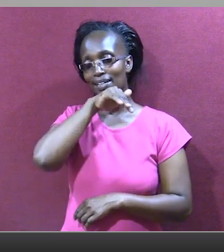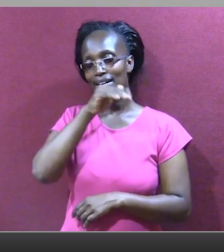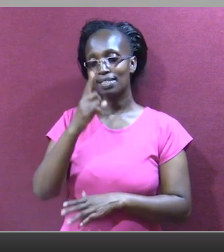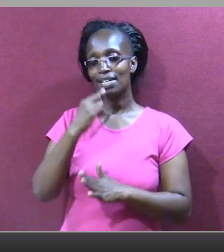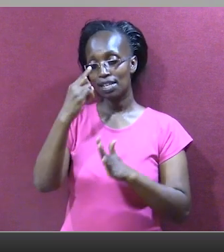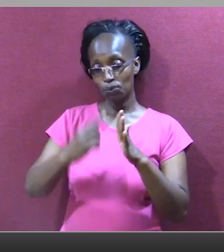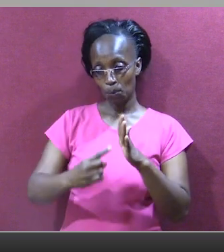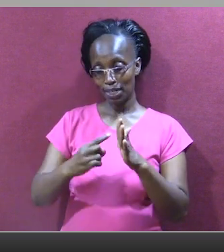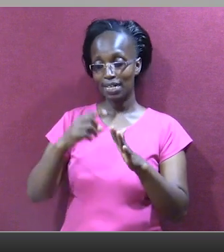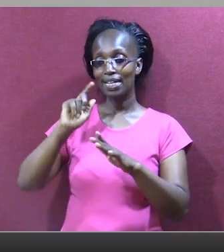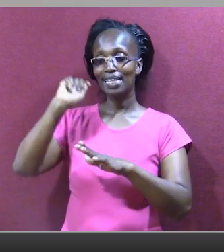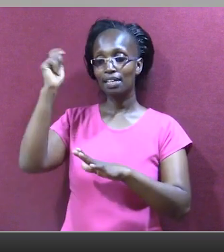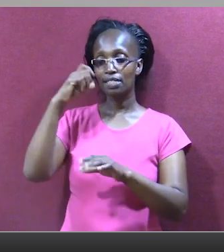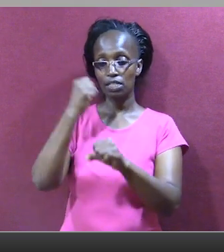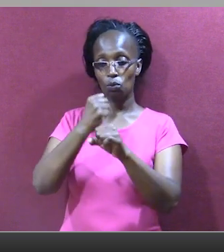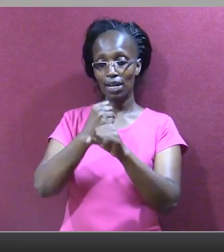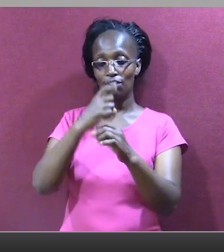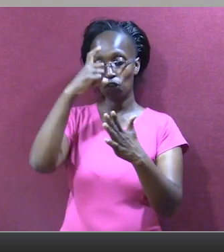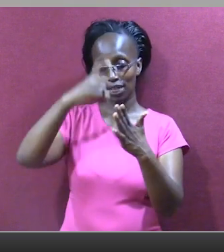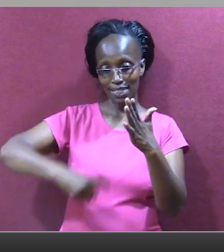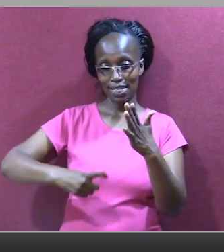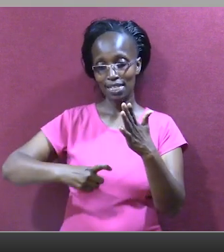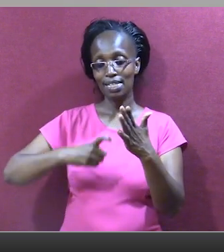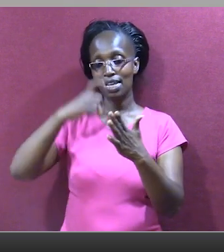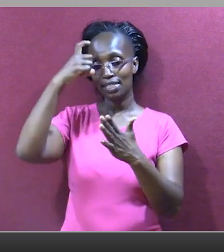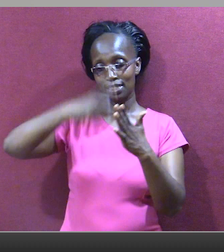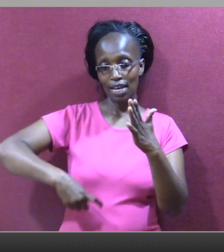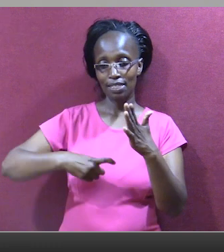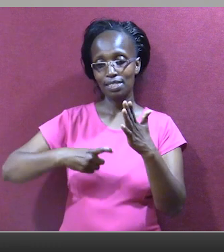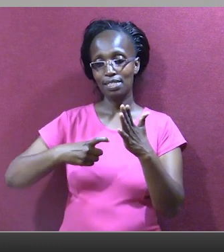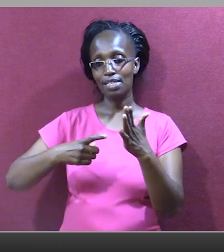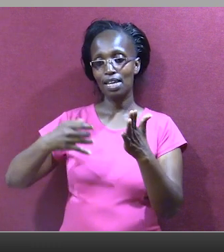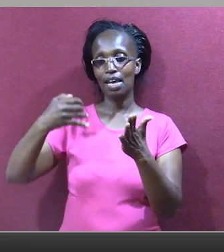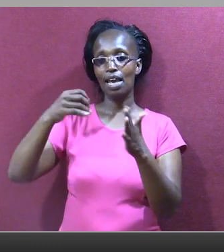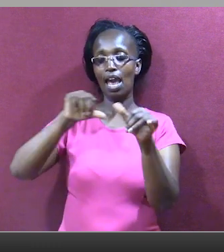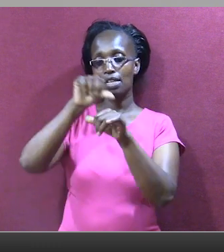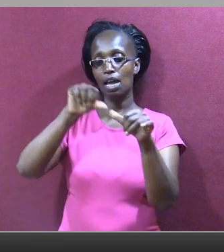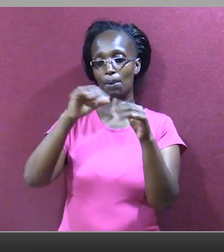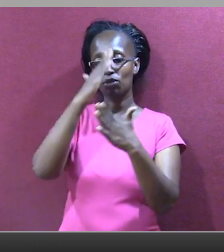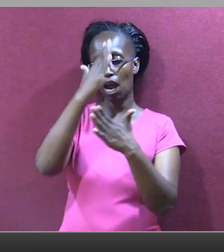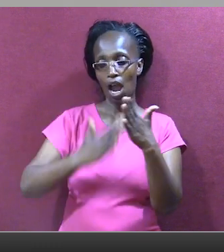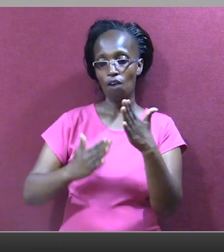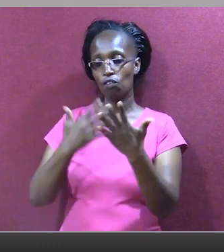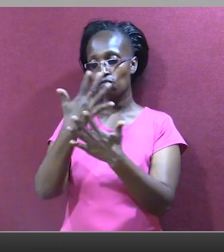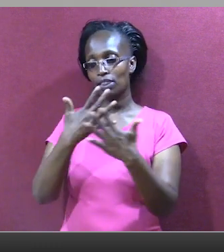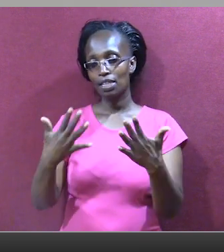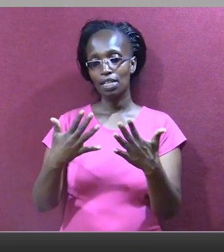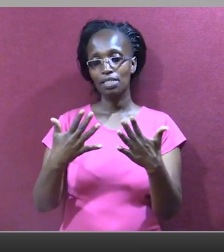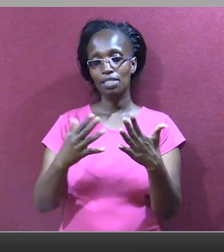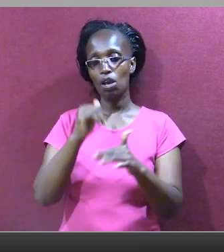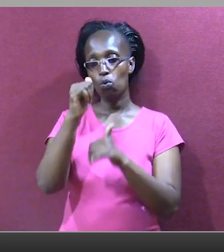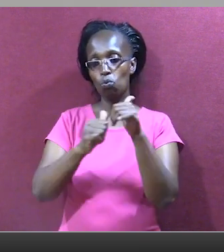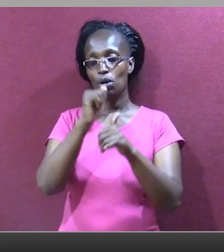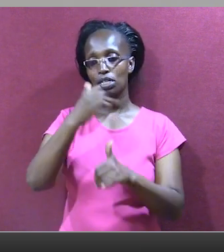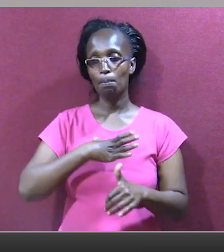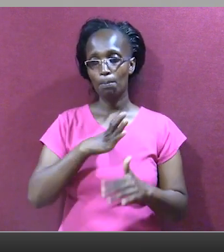Teniers, now work for taxes Tax now comprises close to half of the prices of